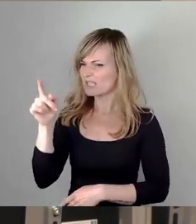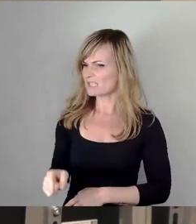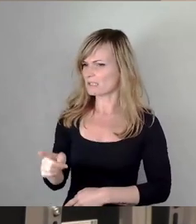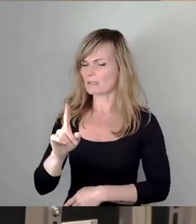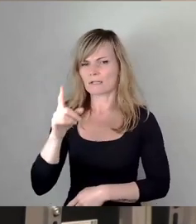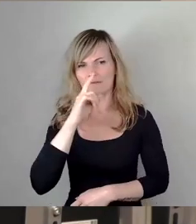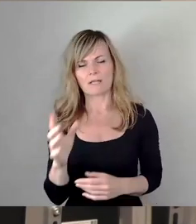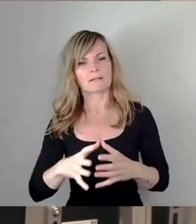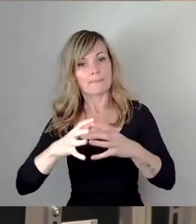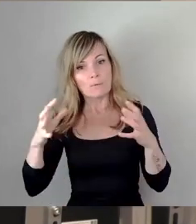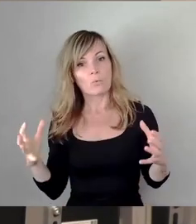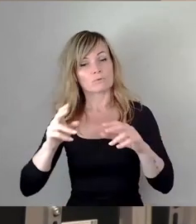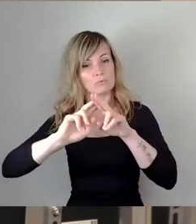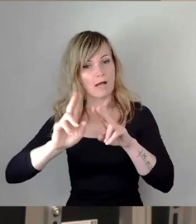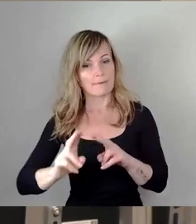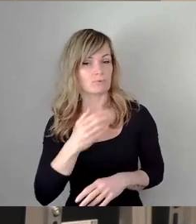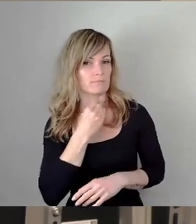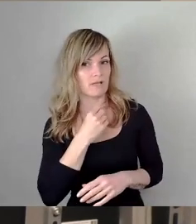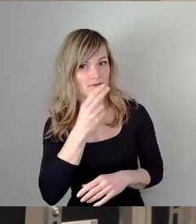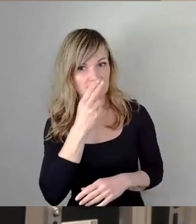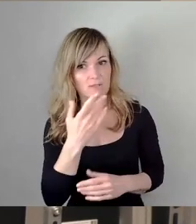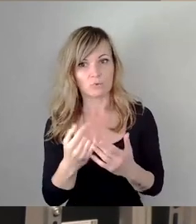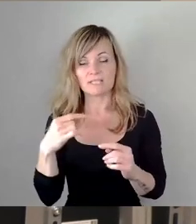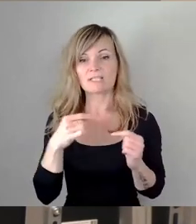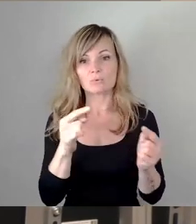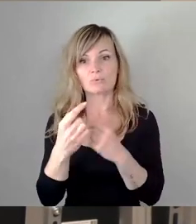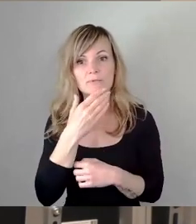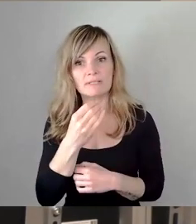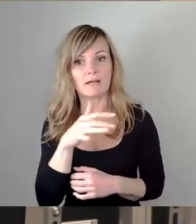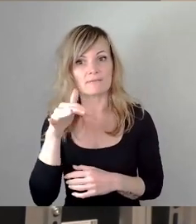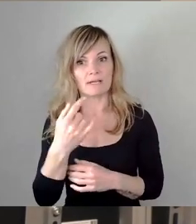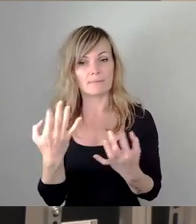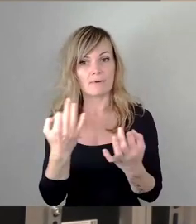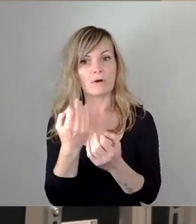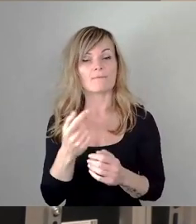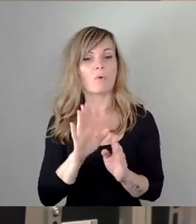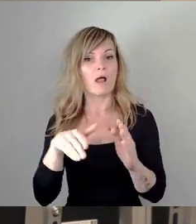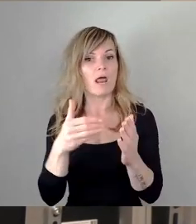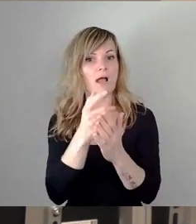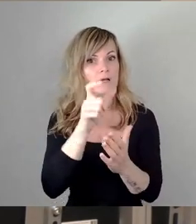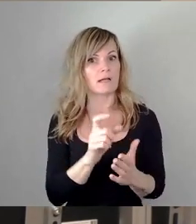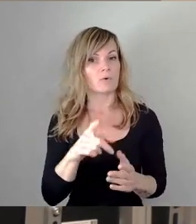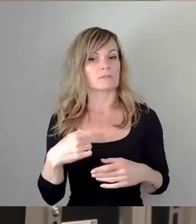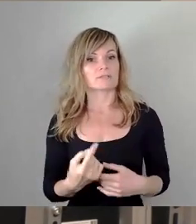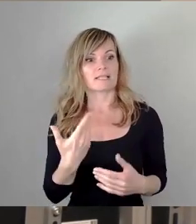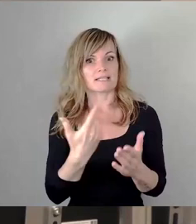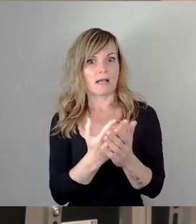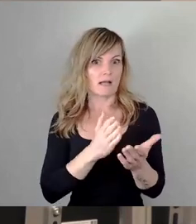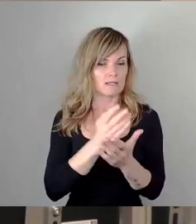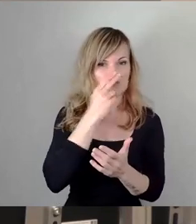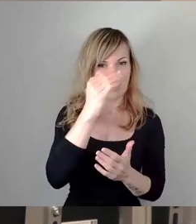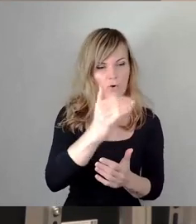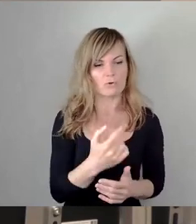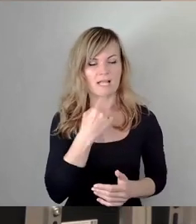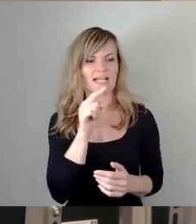Überarbeitungsbedarf erkennt oder Diskussionsbedarf, es hätte eine Vorlage dazu gegeben und da hätte man sich daran ausleben können und sagen können, das wollen wir, das